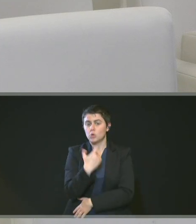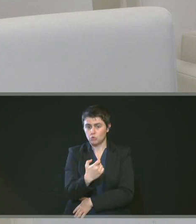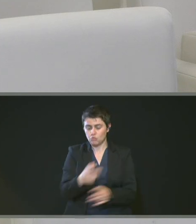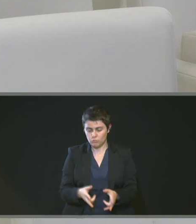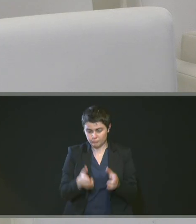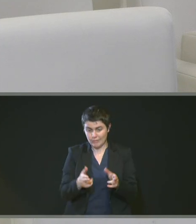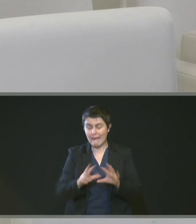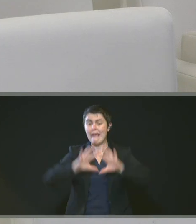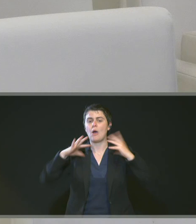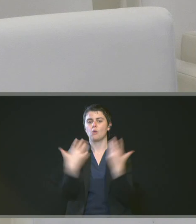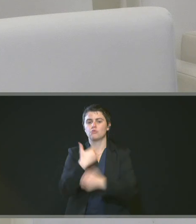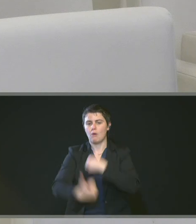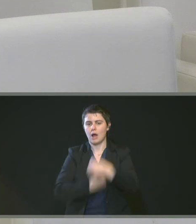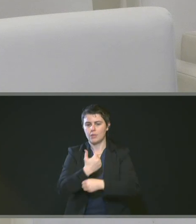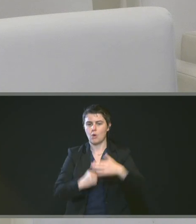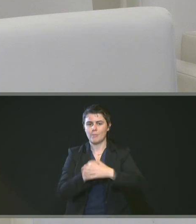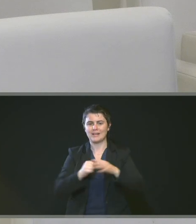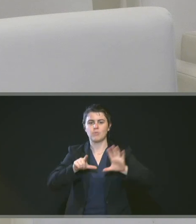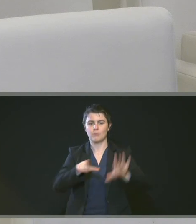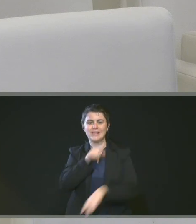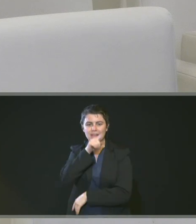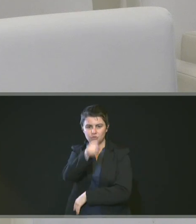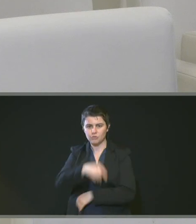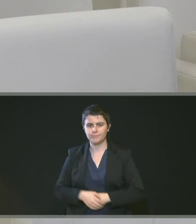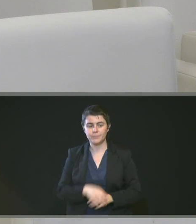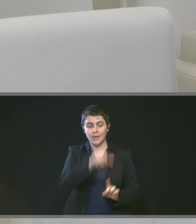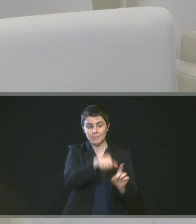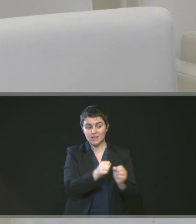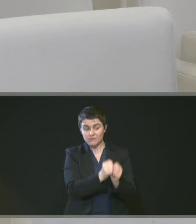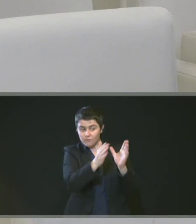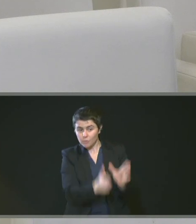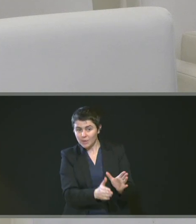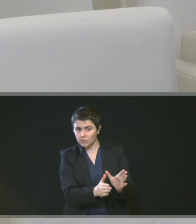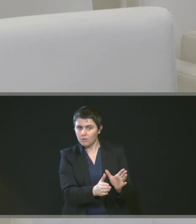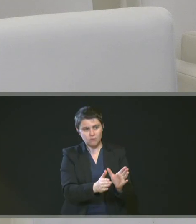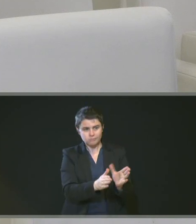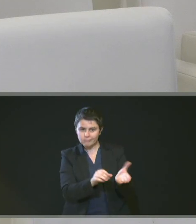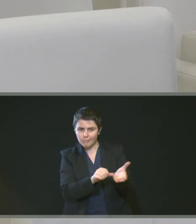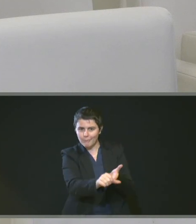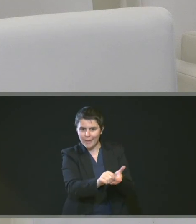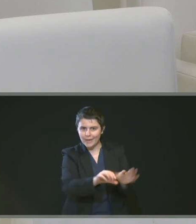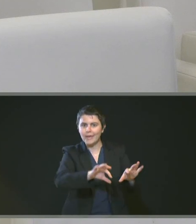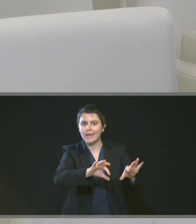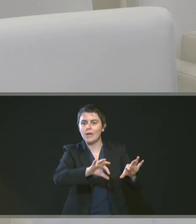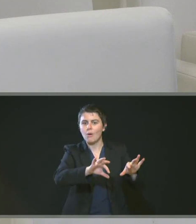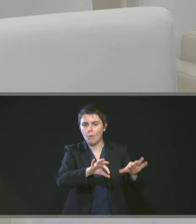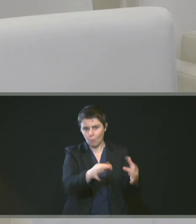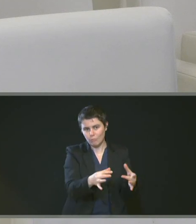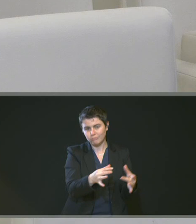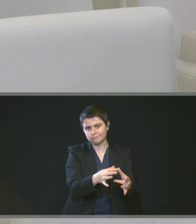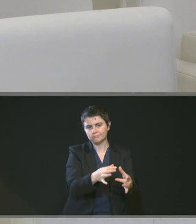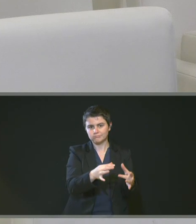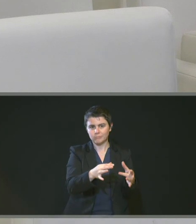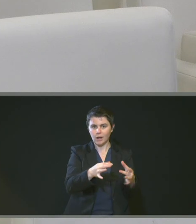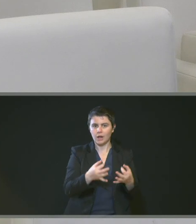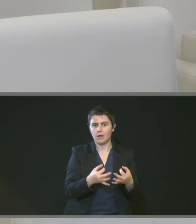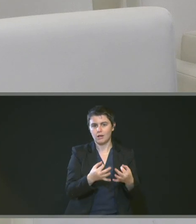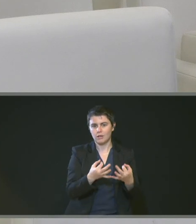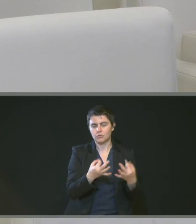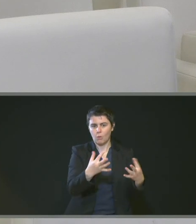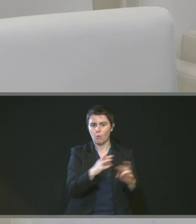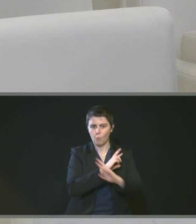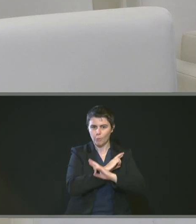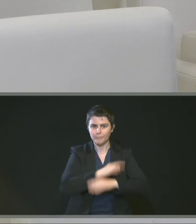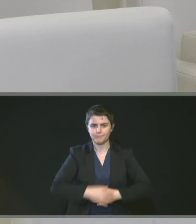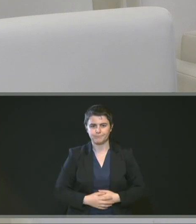et de fixer la rémunération de ces formateurs occasionnels sous forme de vacations selon les modernités suivantes. Temps de conception d'une nouvelle action de formation